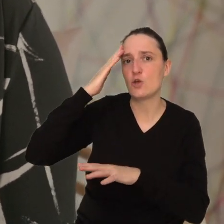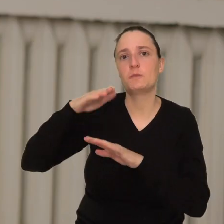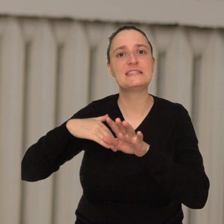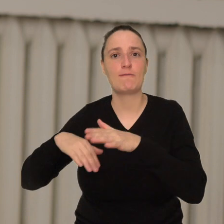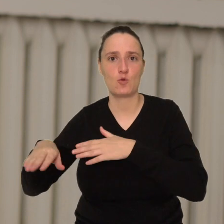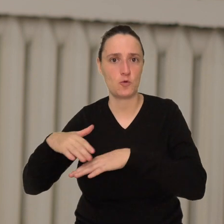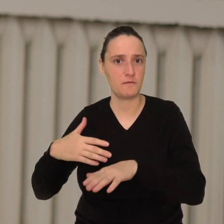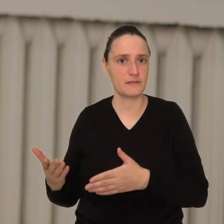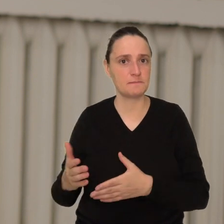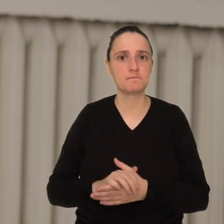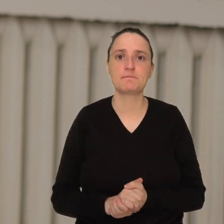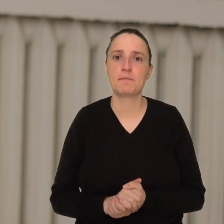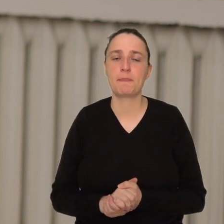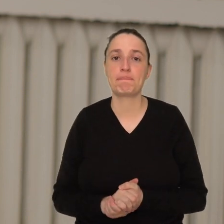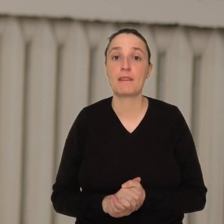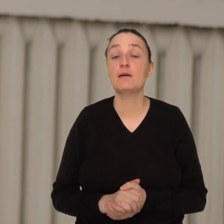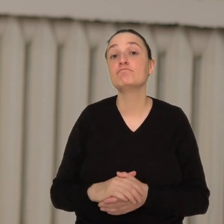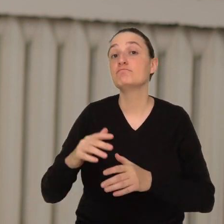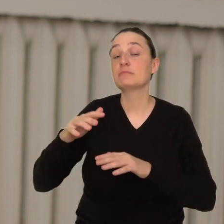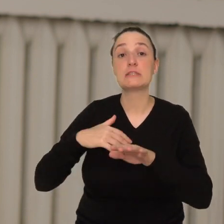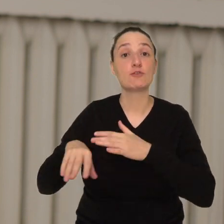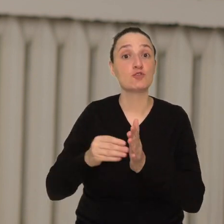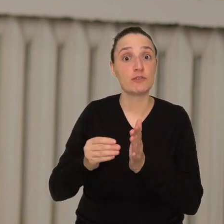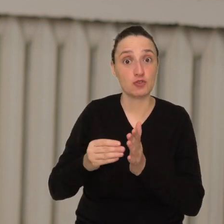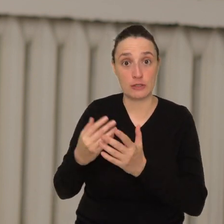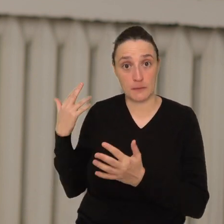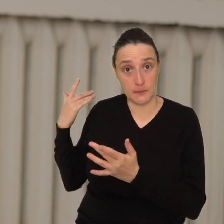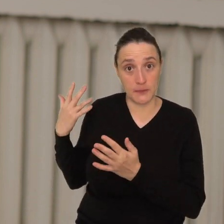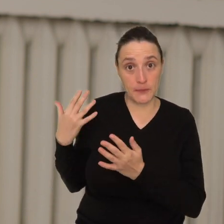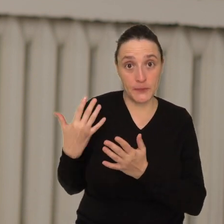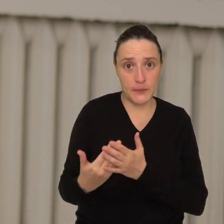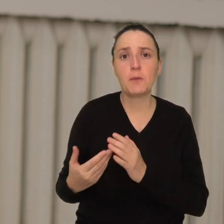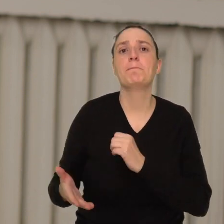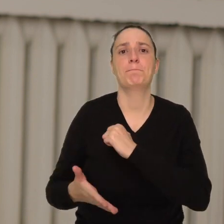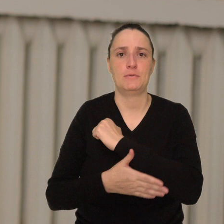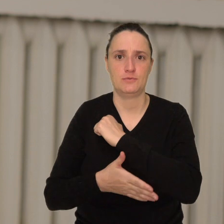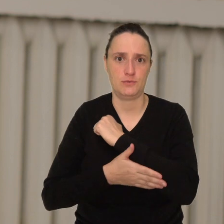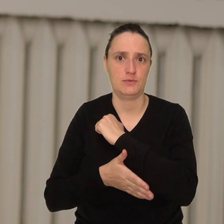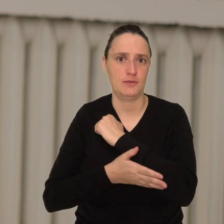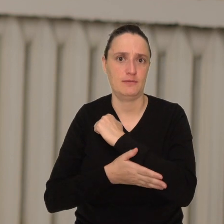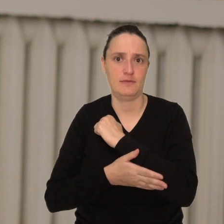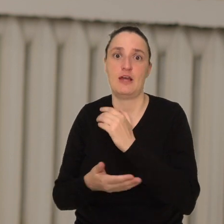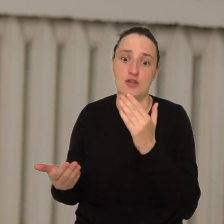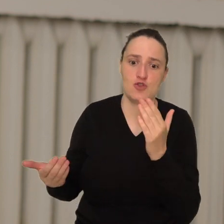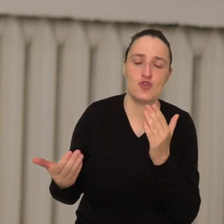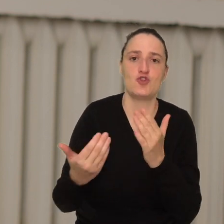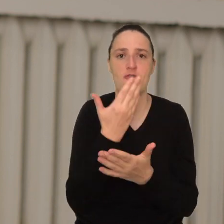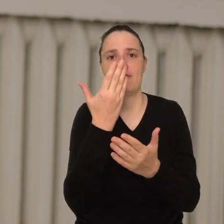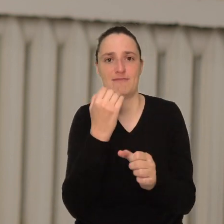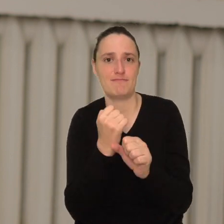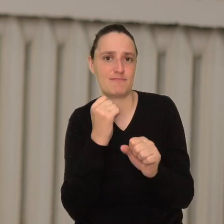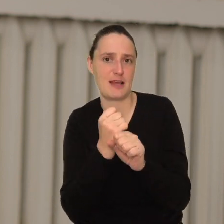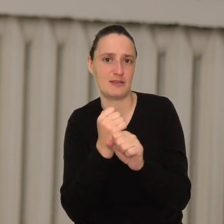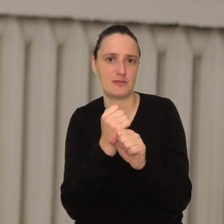Dotychczasowe doświadczenie zawodowe stanowi bazę do nowego otwarcia, do